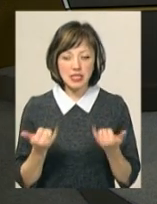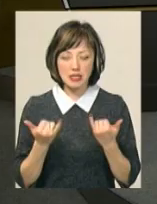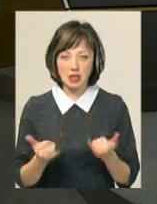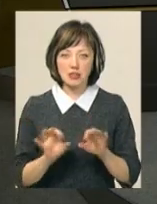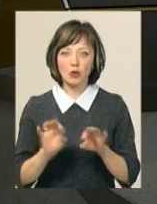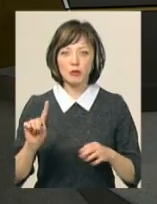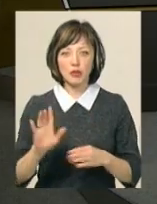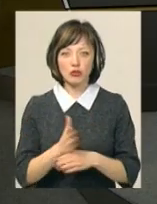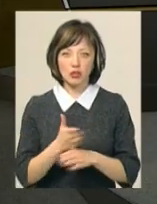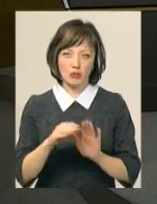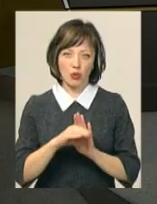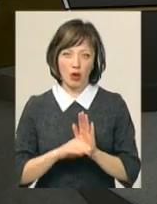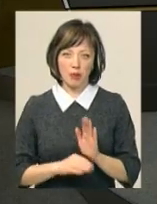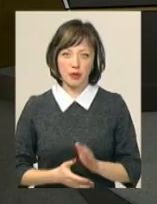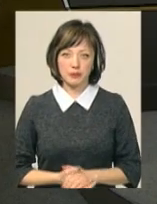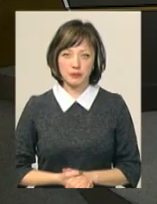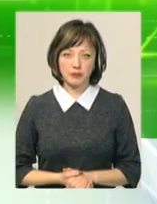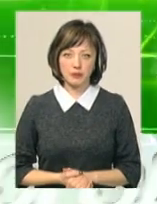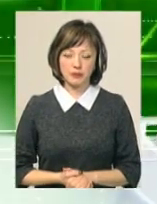зараз анонс першої частини програми.